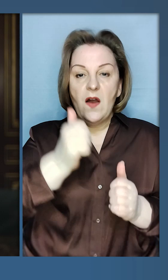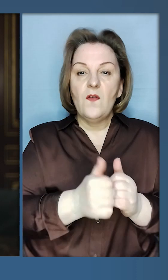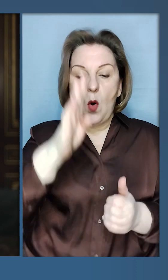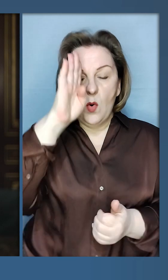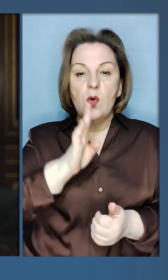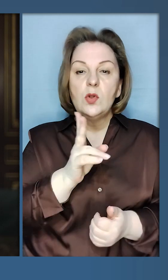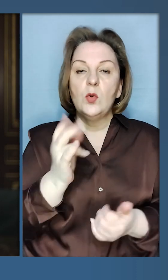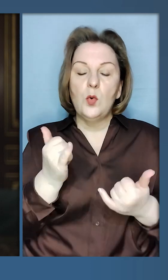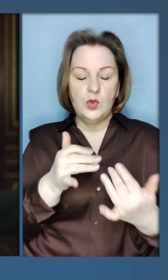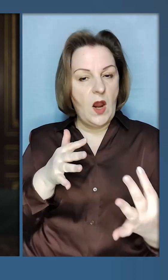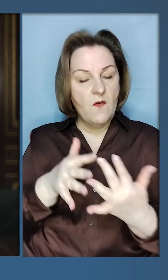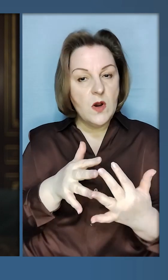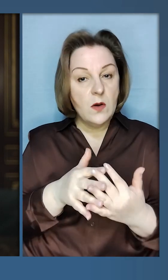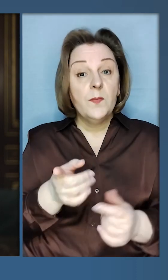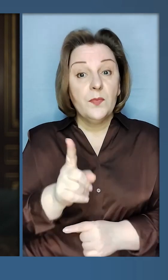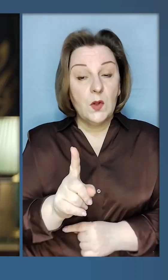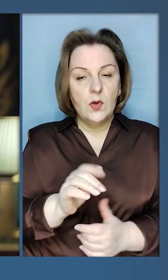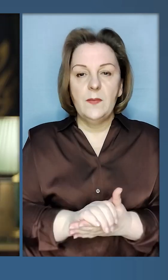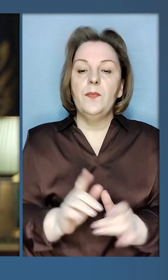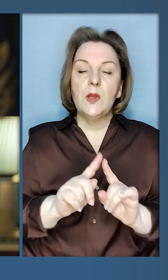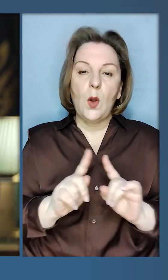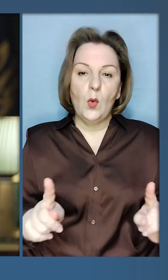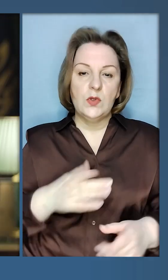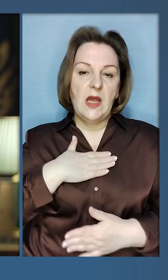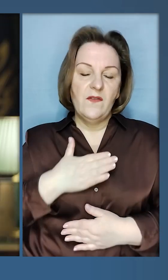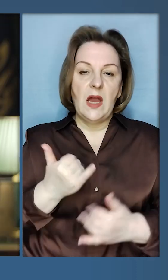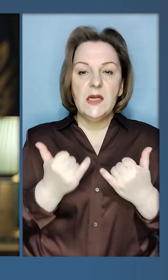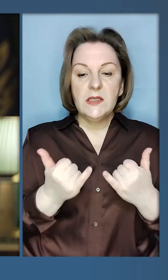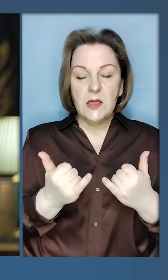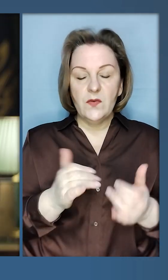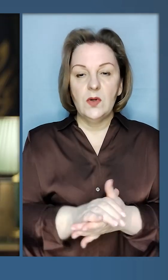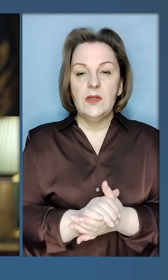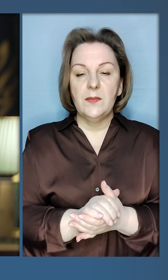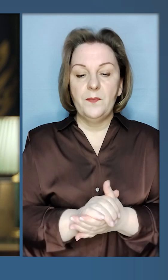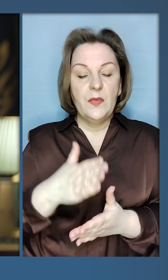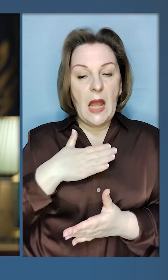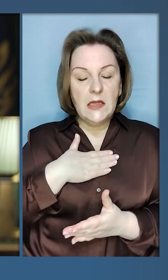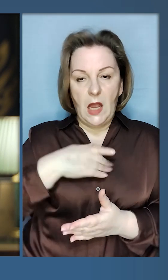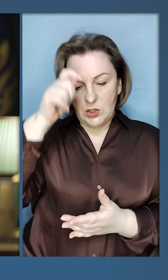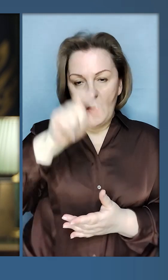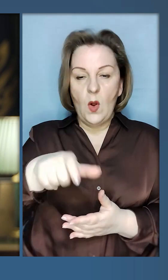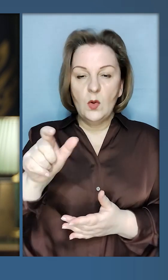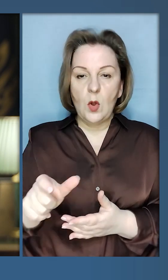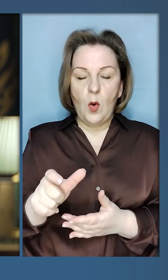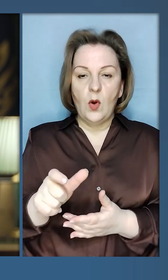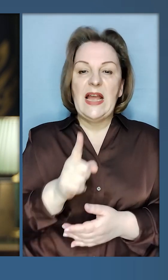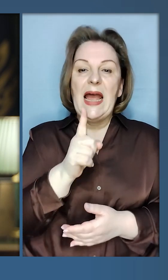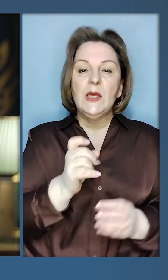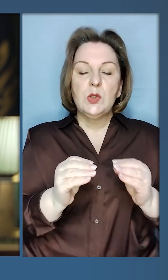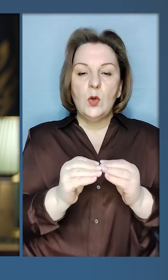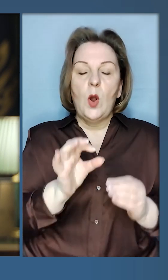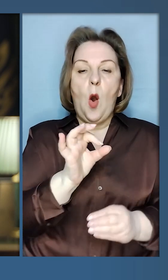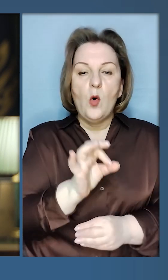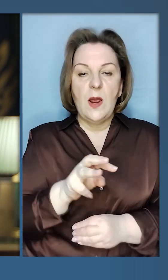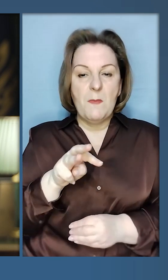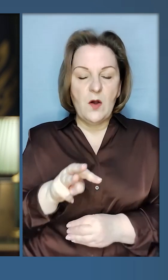Слава кожному і кожній, хто зараз в бою. До речі, особливо вдячний сьогодні нашим хлопцям зі